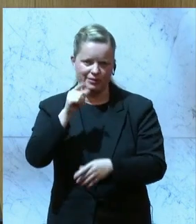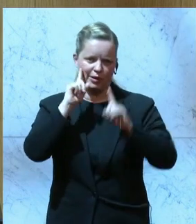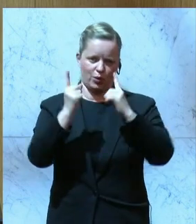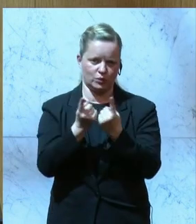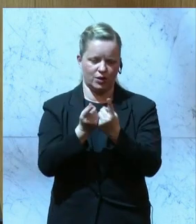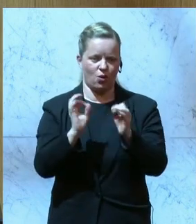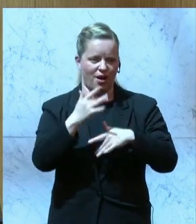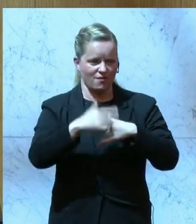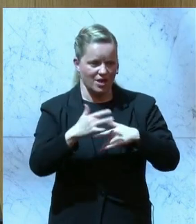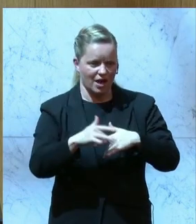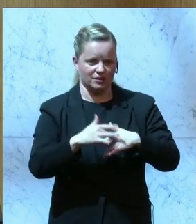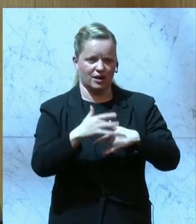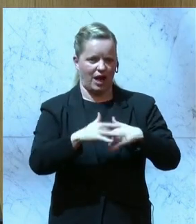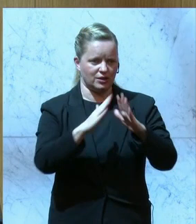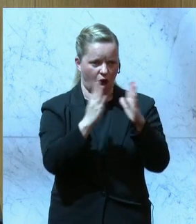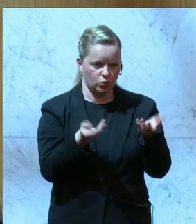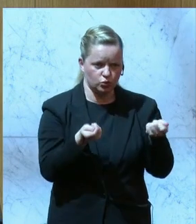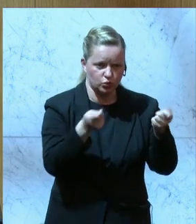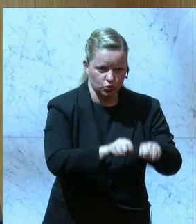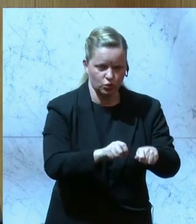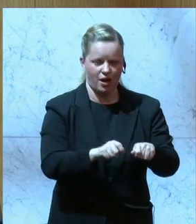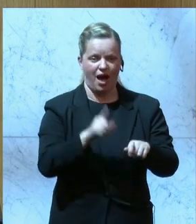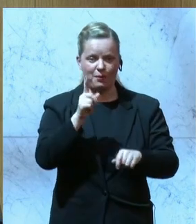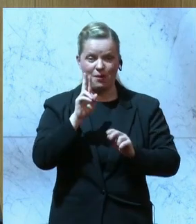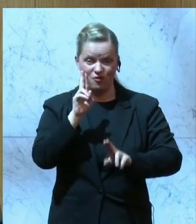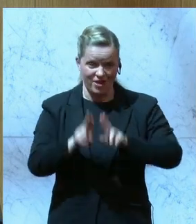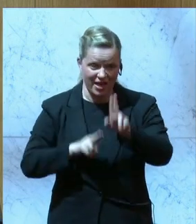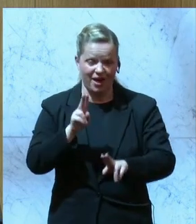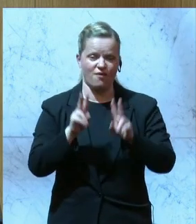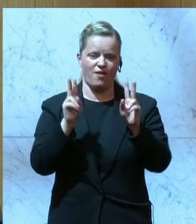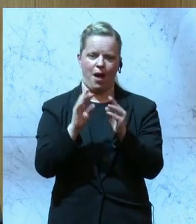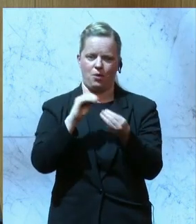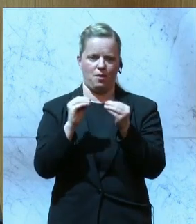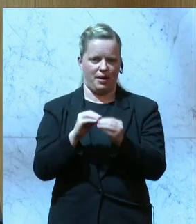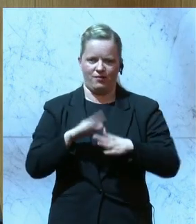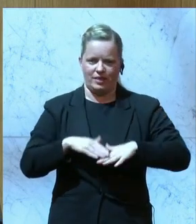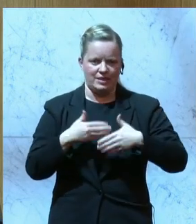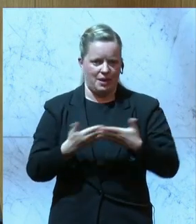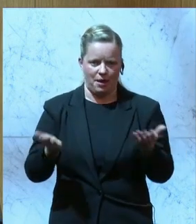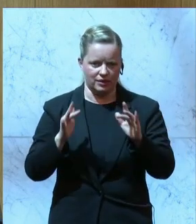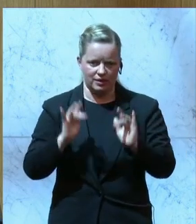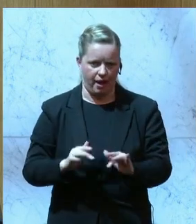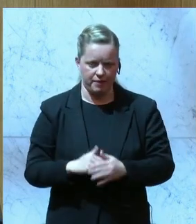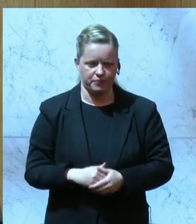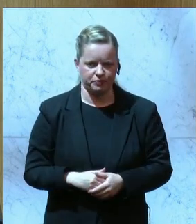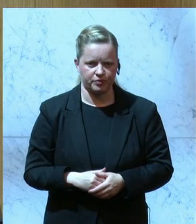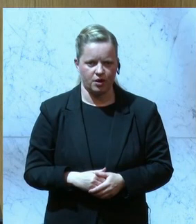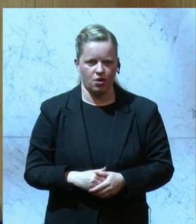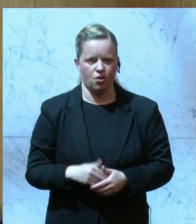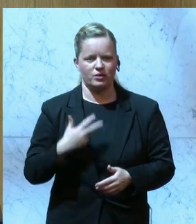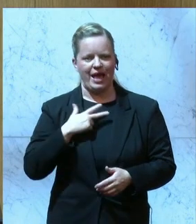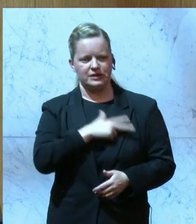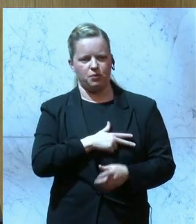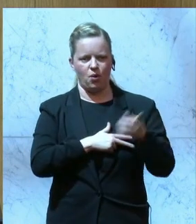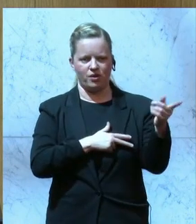zum Wirt gehen will und der hat zu. Aber in der Pflege, da wird es problematisch, wenn niemand da ist. Und da gaukelt uns die SPÖ eine